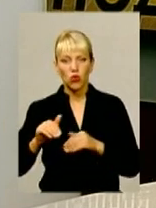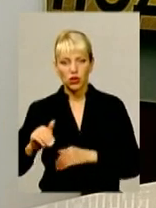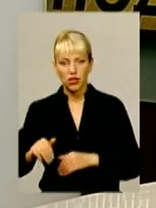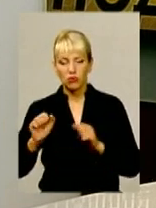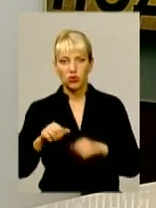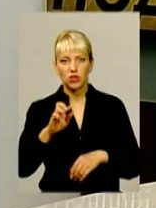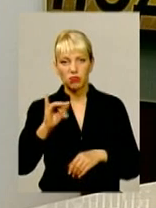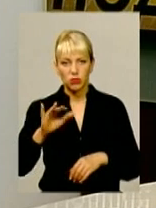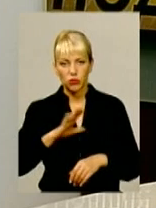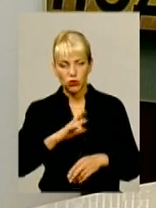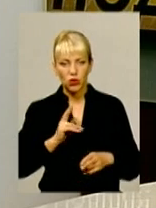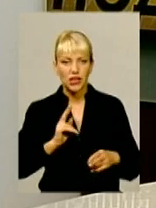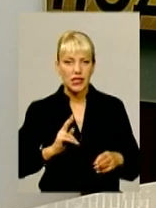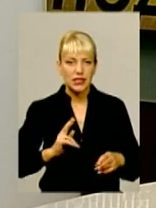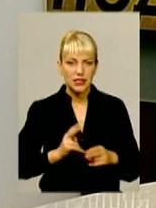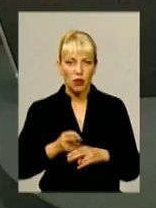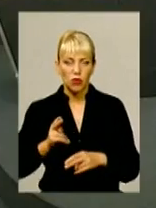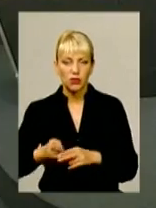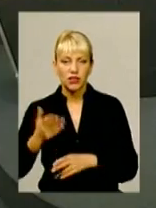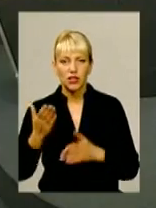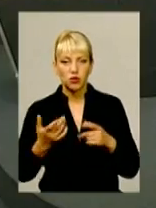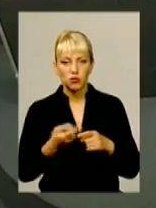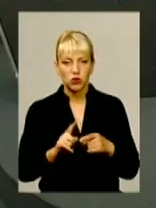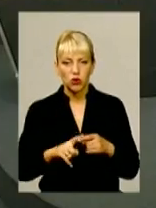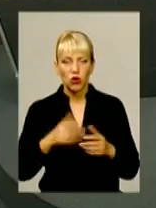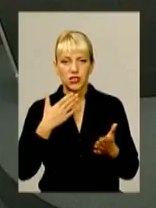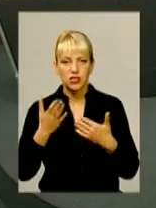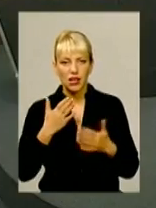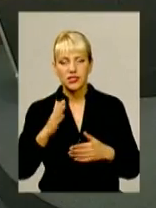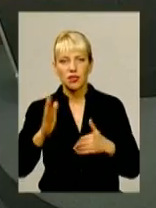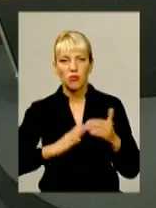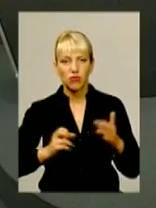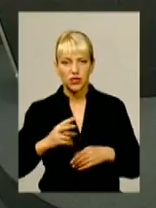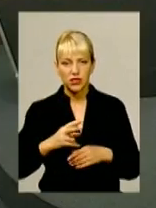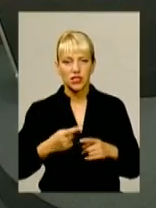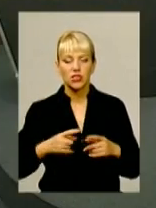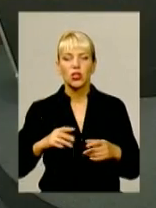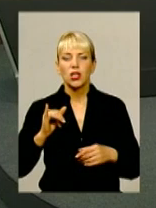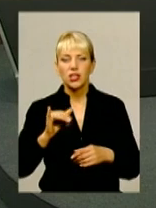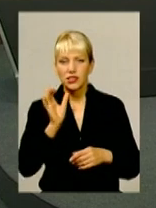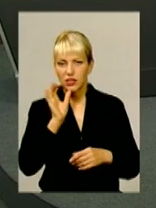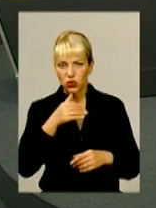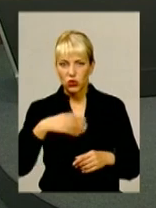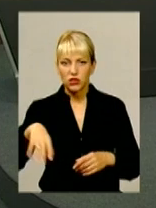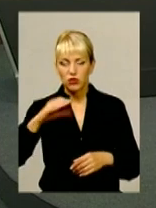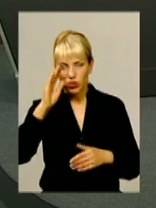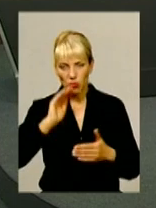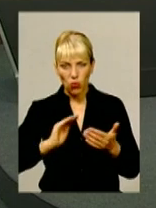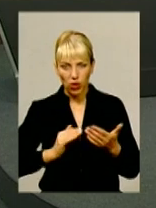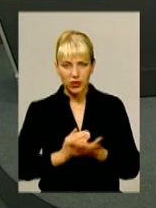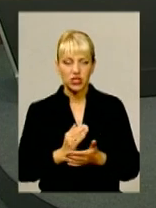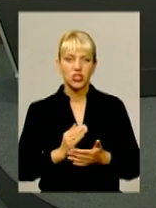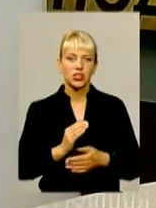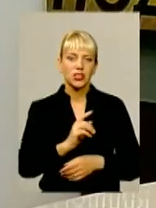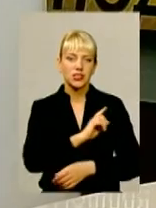запобігти, якби до цього поставилися професійно і серйозно усі силові структури, владні структури і,